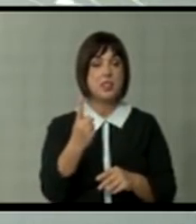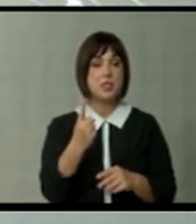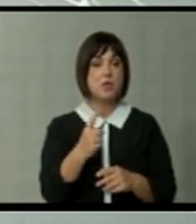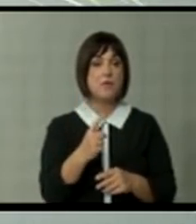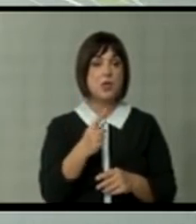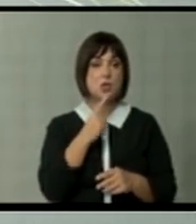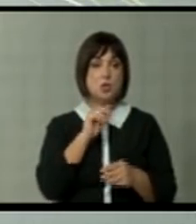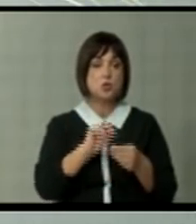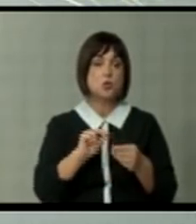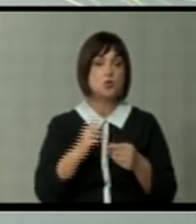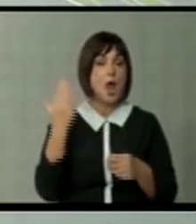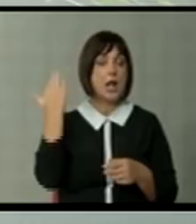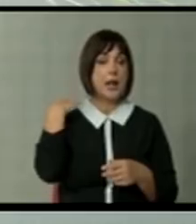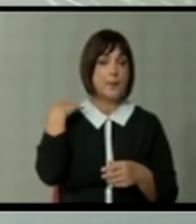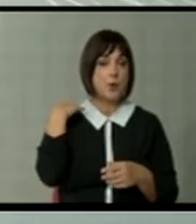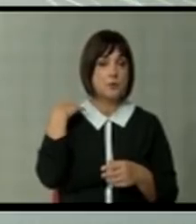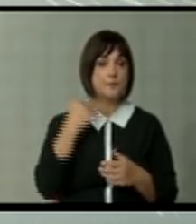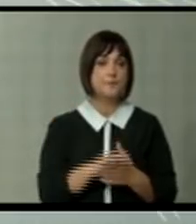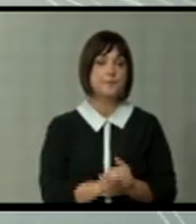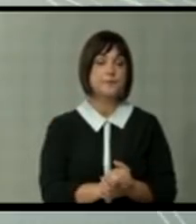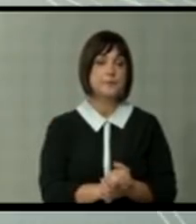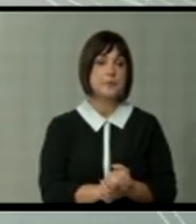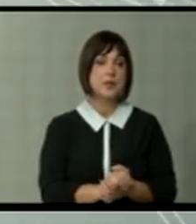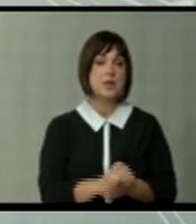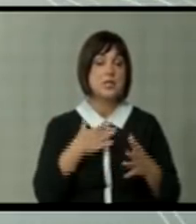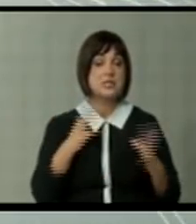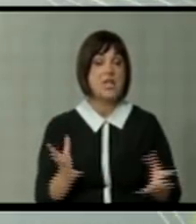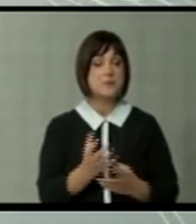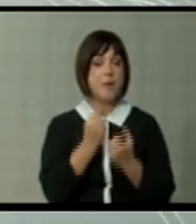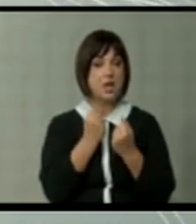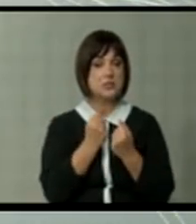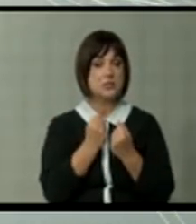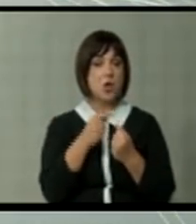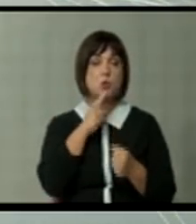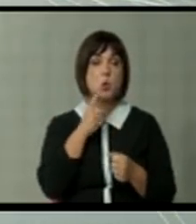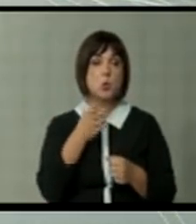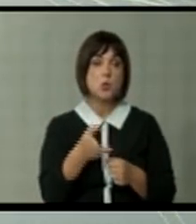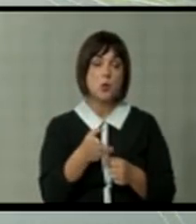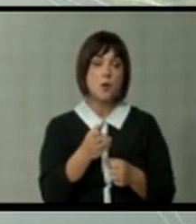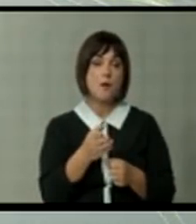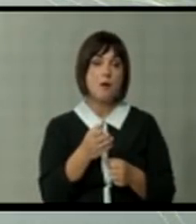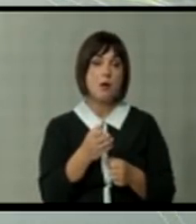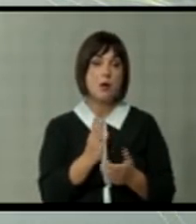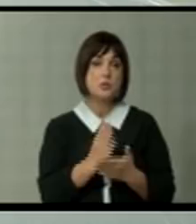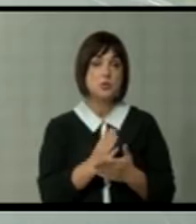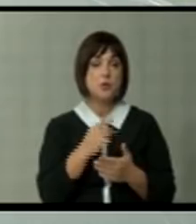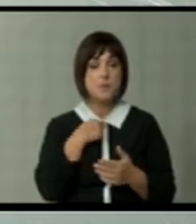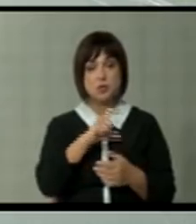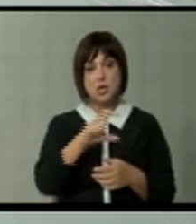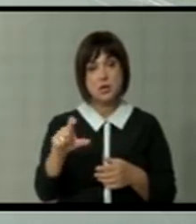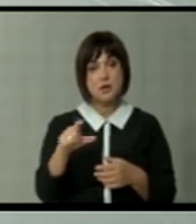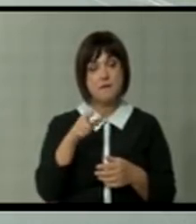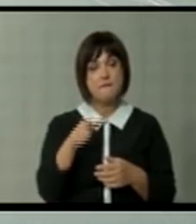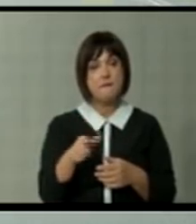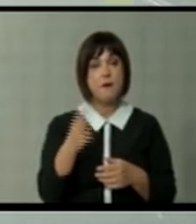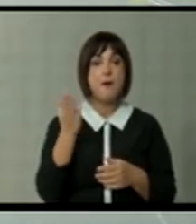сосујува грбот. Да се спаси од оно што го... Защо беше обвинуван дури